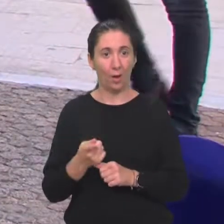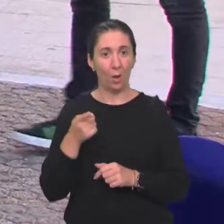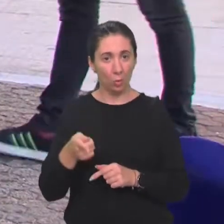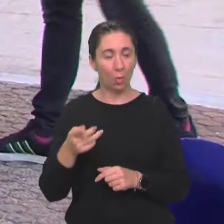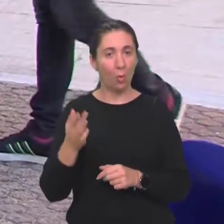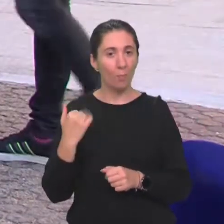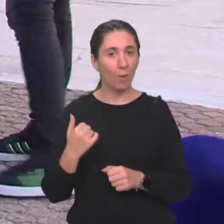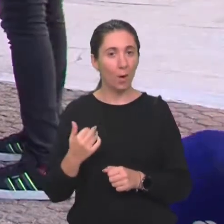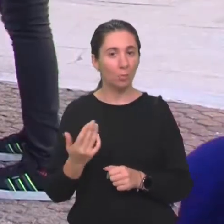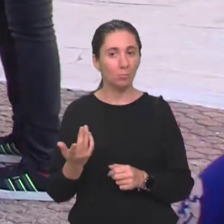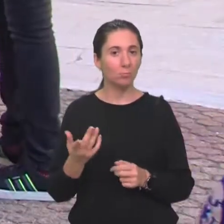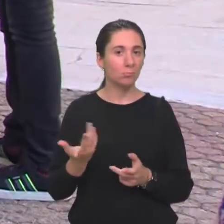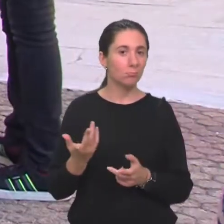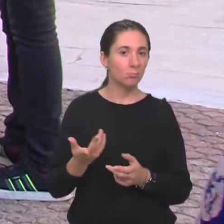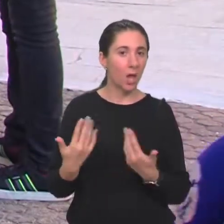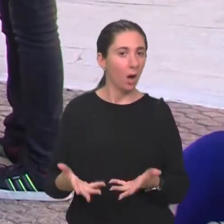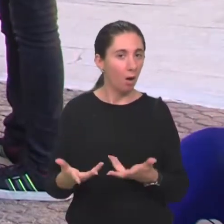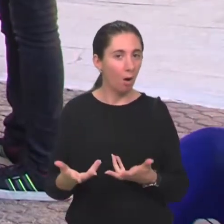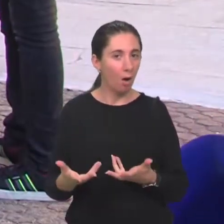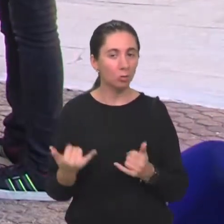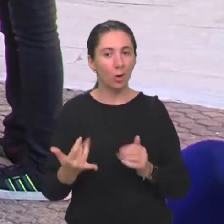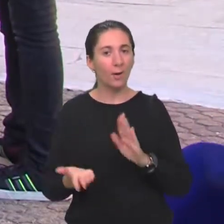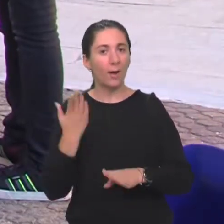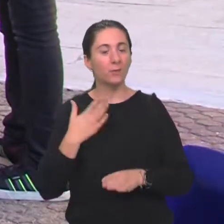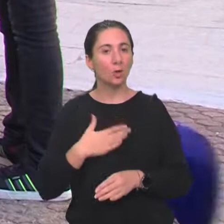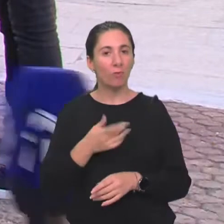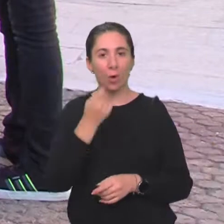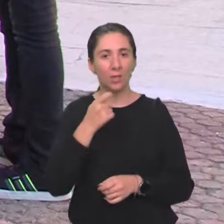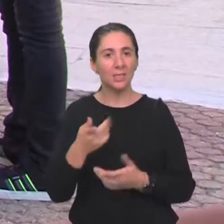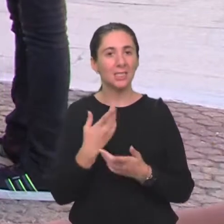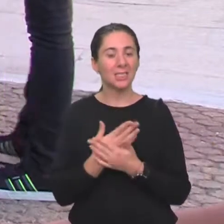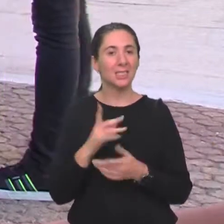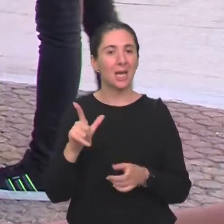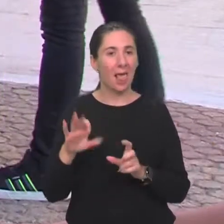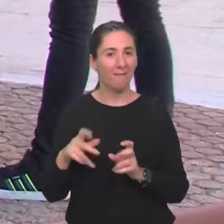to ti je bilo nekako najprikladnije ili najviše voliš jesti zlijevku?